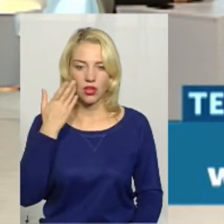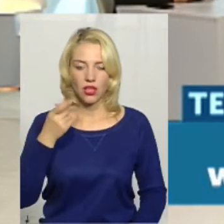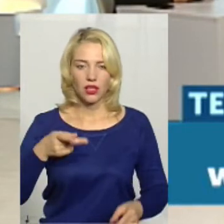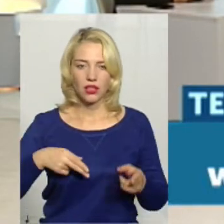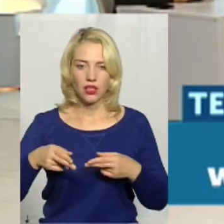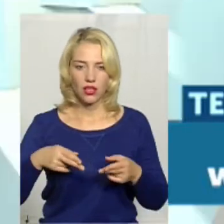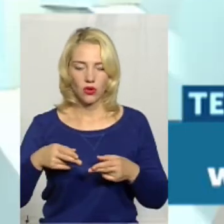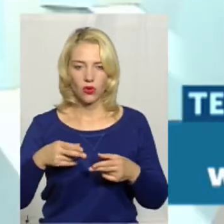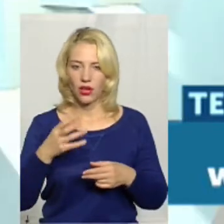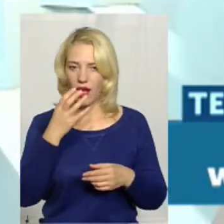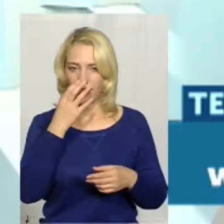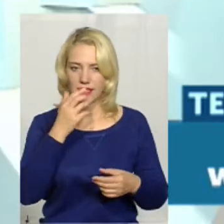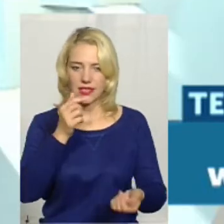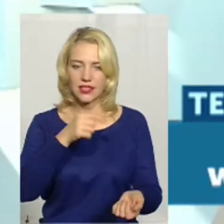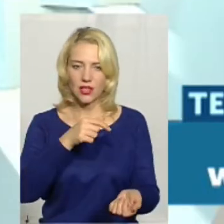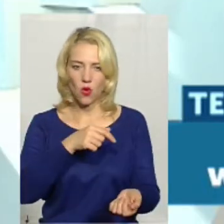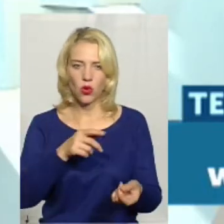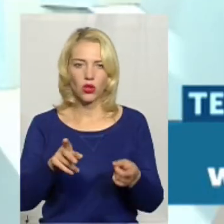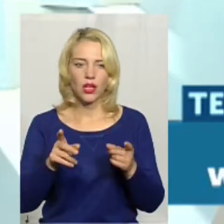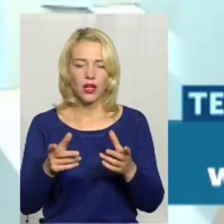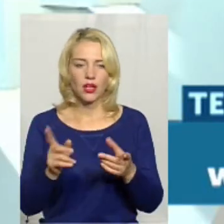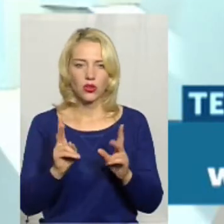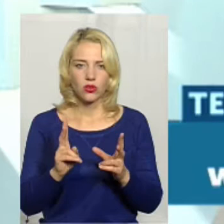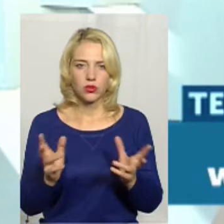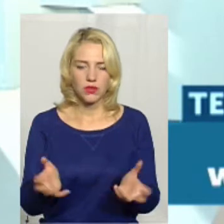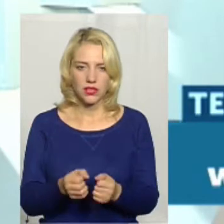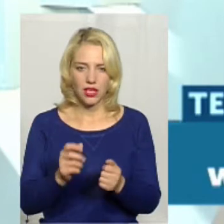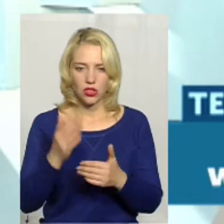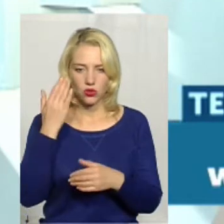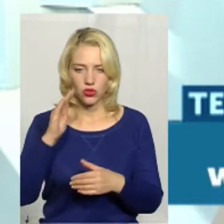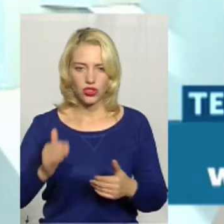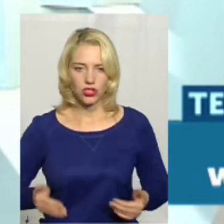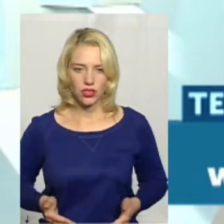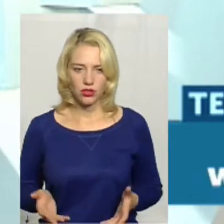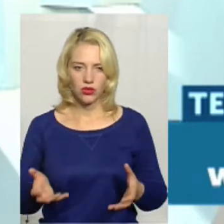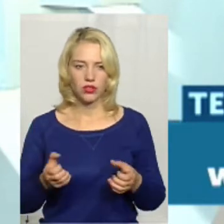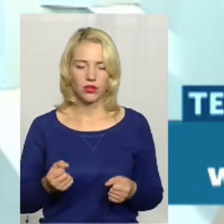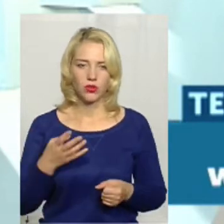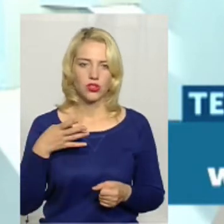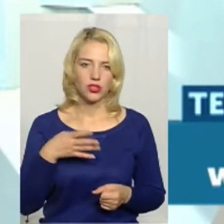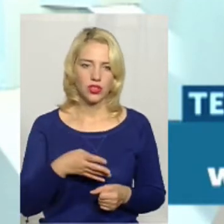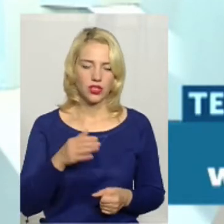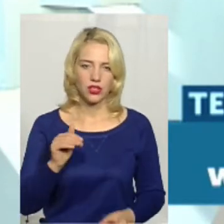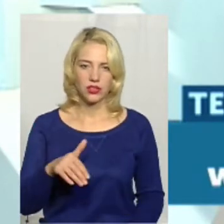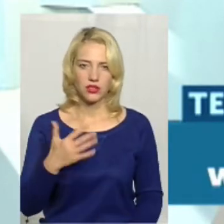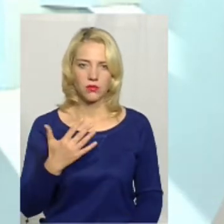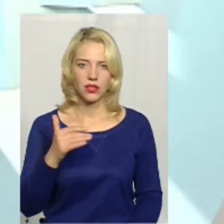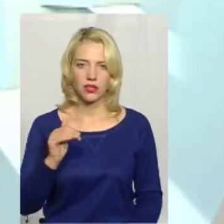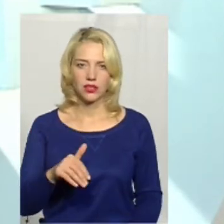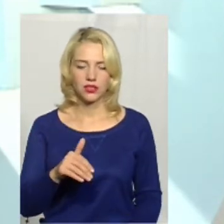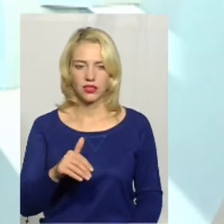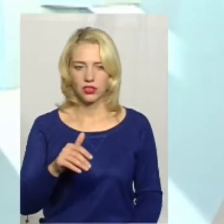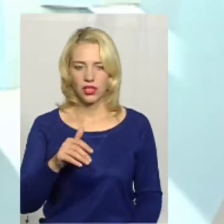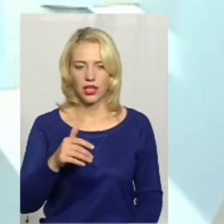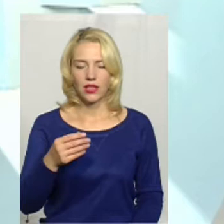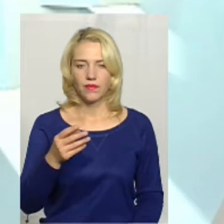хірург, анестезіолог, який працює, спасаючи життя, отримує 4-5 тисяч гривень зарплату. Це